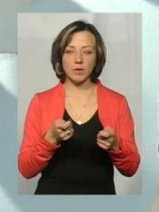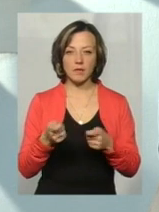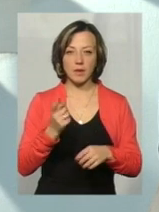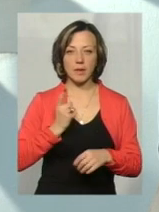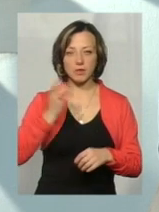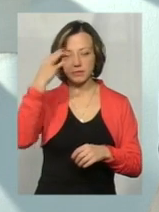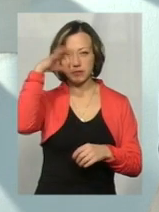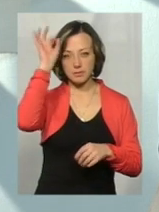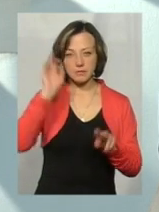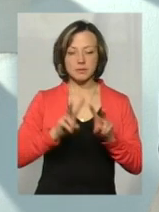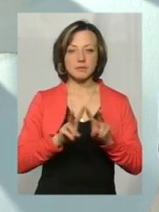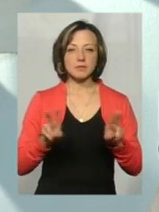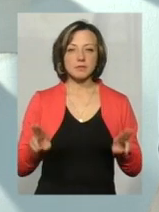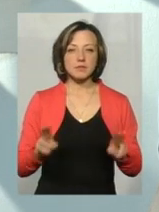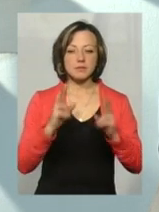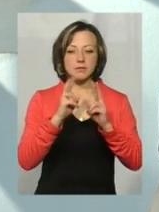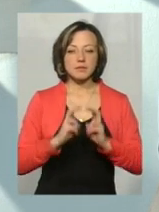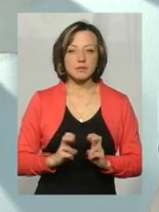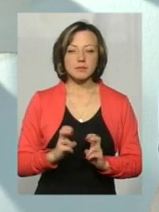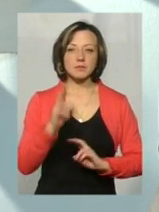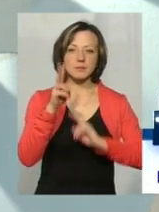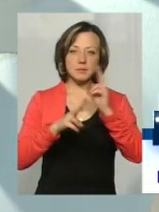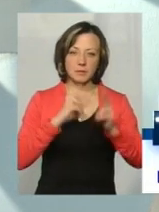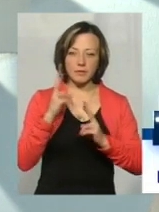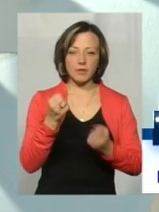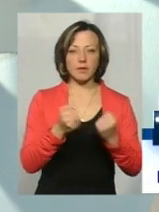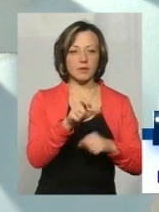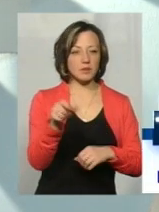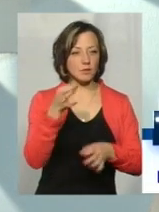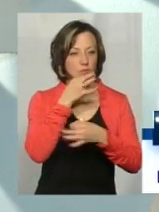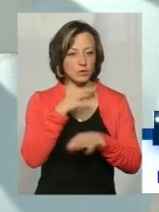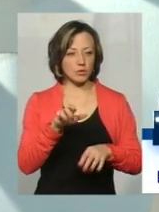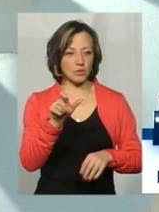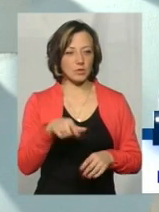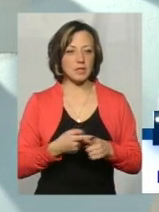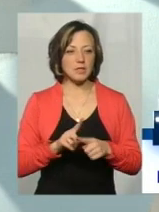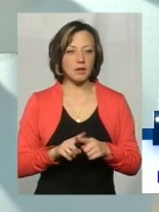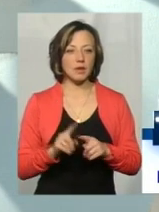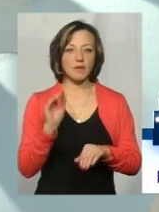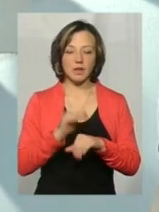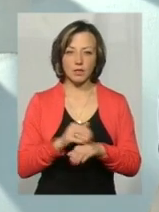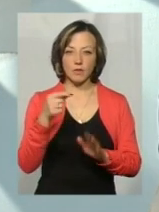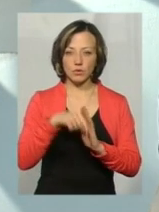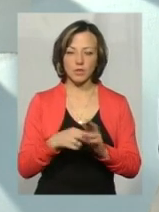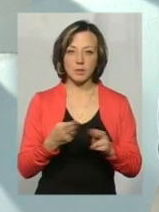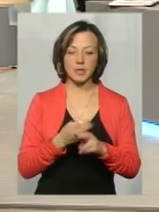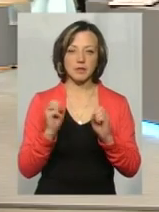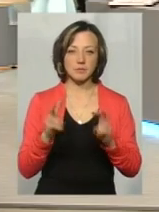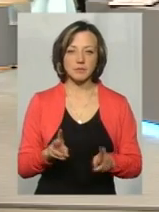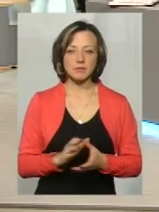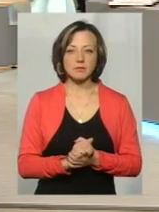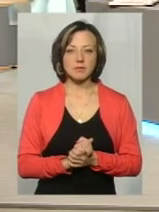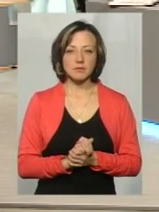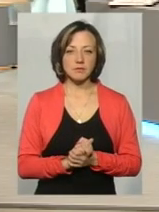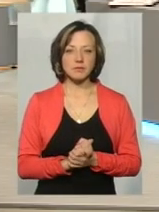поліцією, який аналогічно розглядає усі скарги від водіїв та від будь-якого скарженика. Це, по суті, внутрішня безпека, так? Ну, можна так сказати,